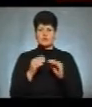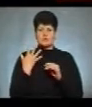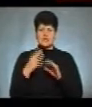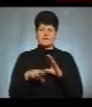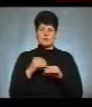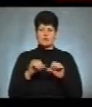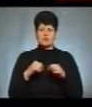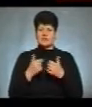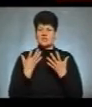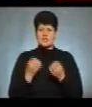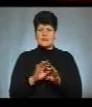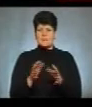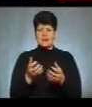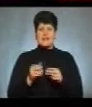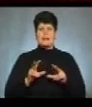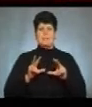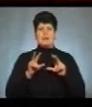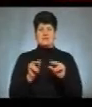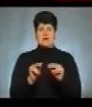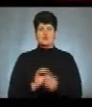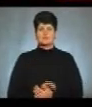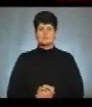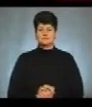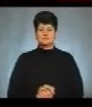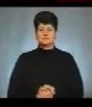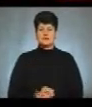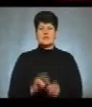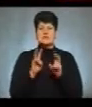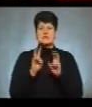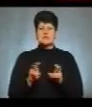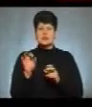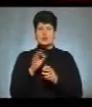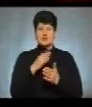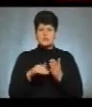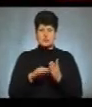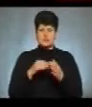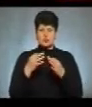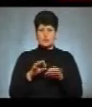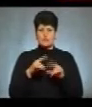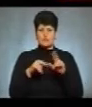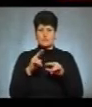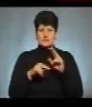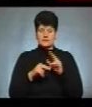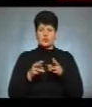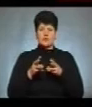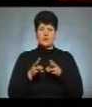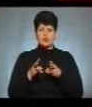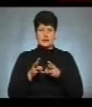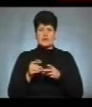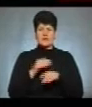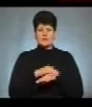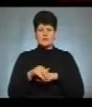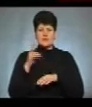Тернопільщини прийняли присягу. Засідання про скасування дозволу на будівництво торфіної котельні на вулиці